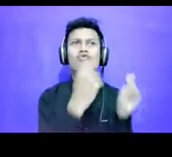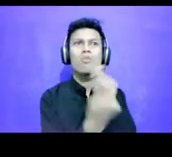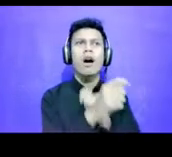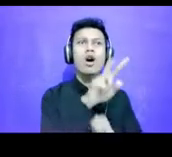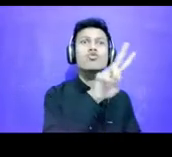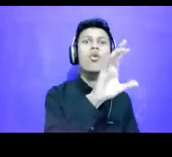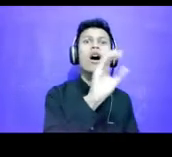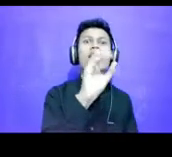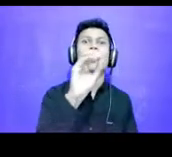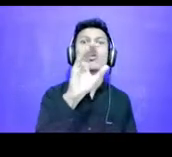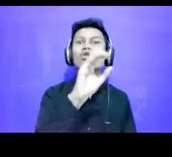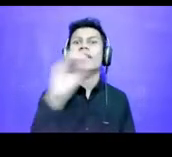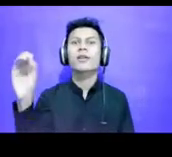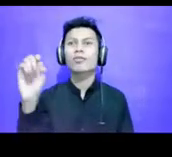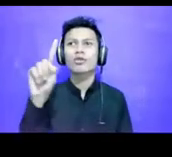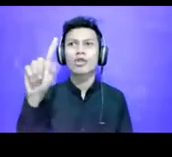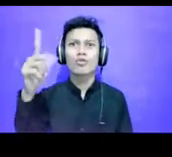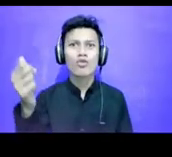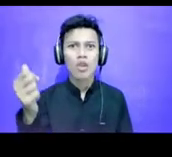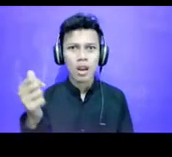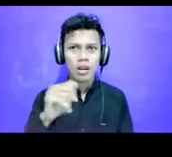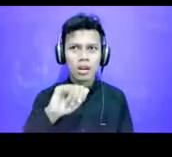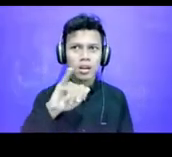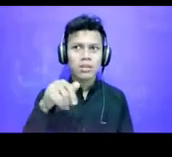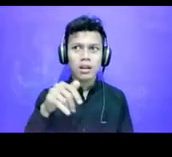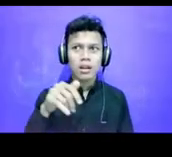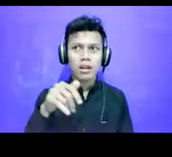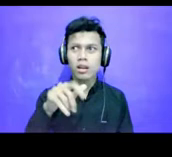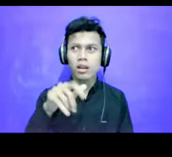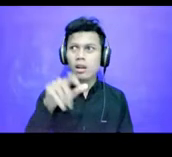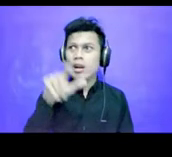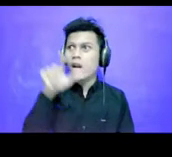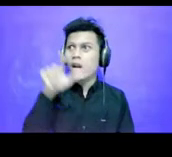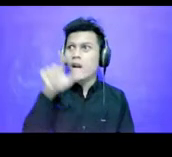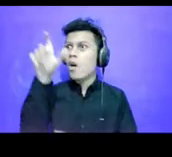bulan Sehingga otomatis orang-orang yang pendapatannya itu